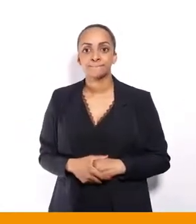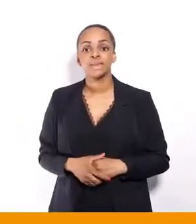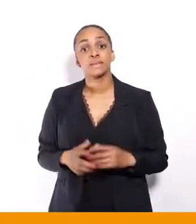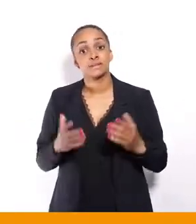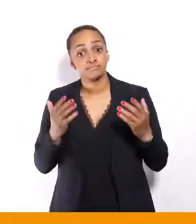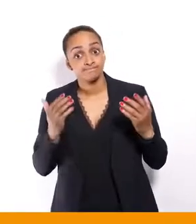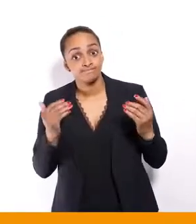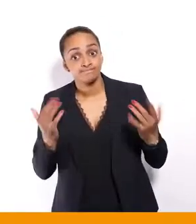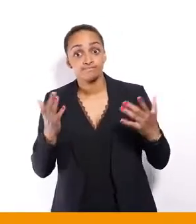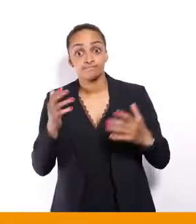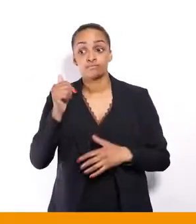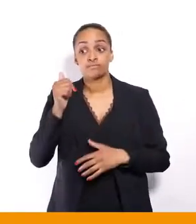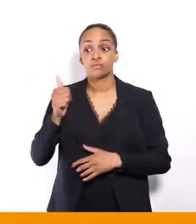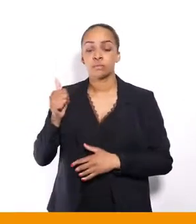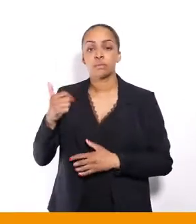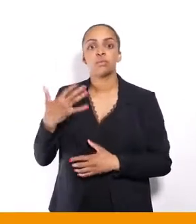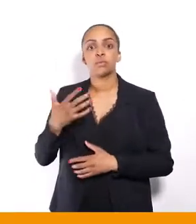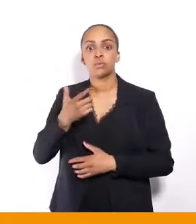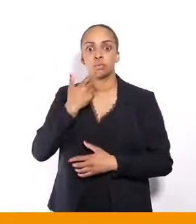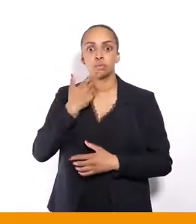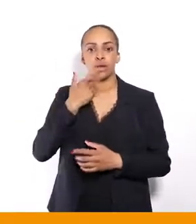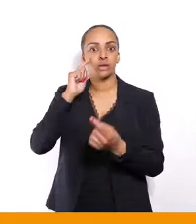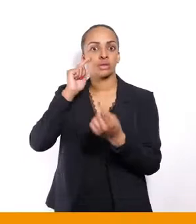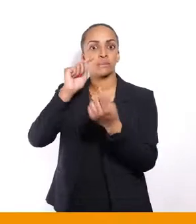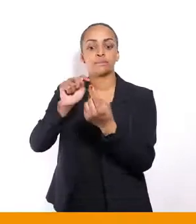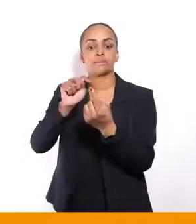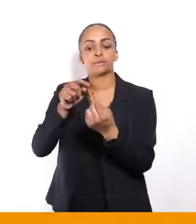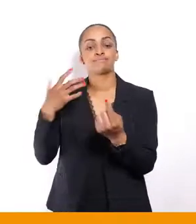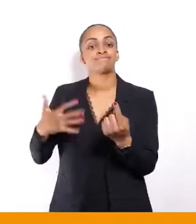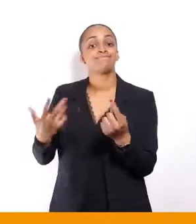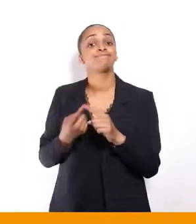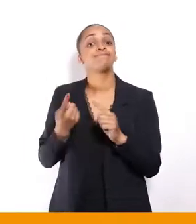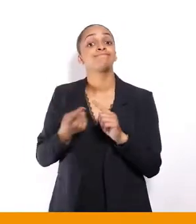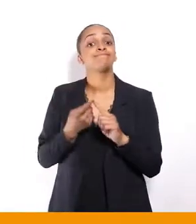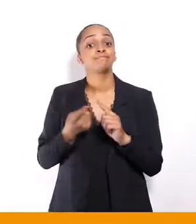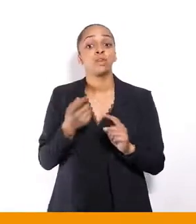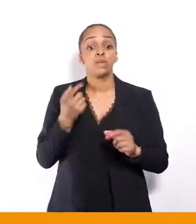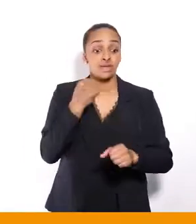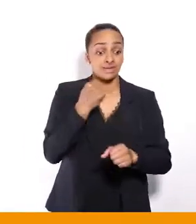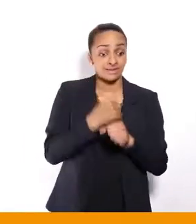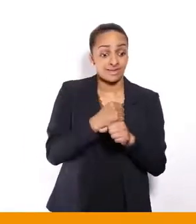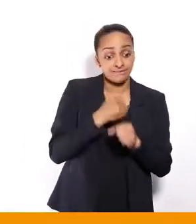qui, pour nous, est aussi majeur, c'est-à-dire que le travail crée du handicap,